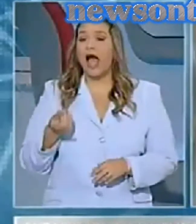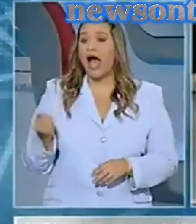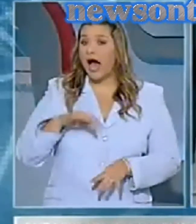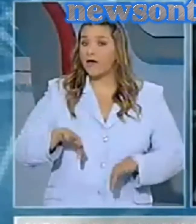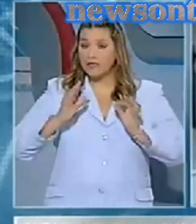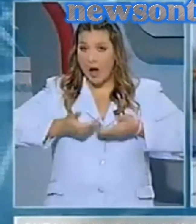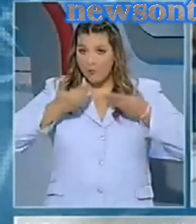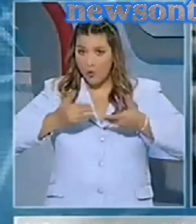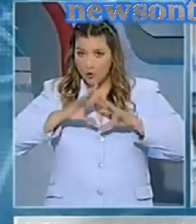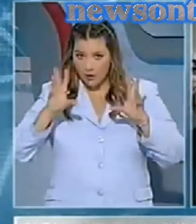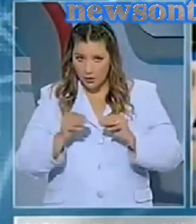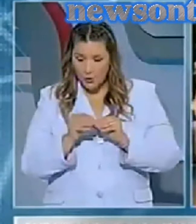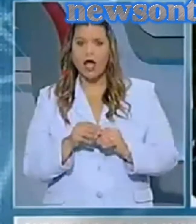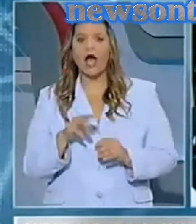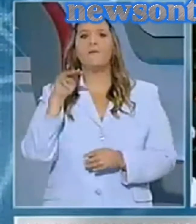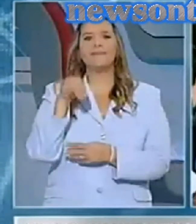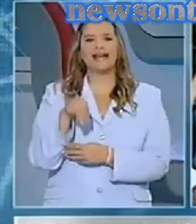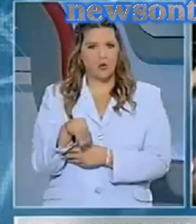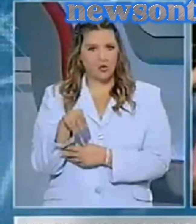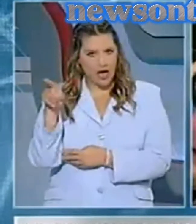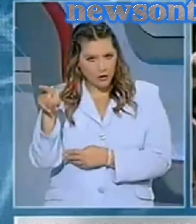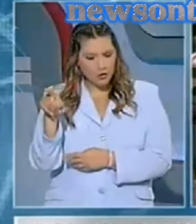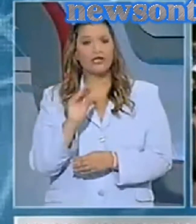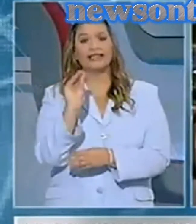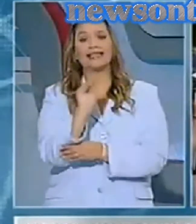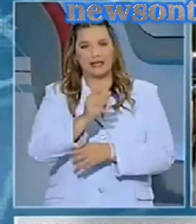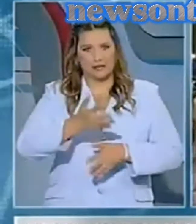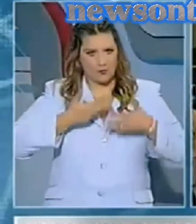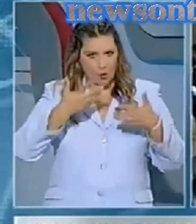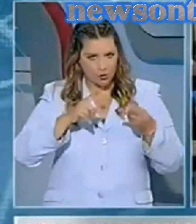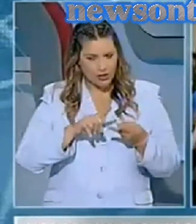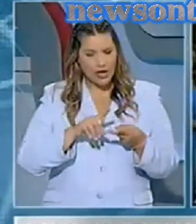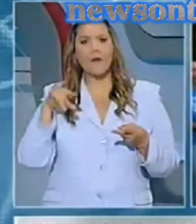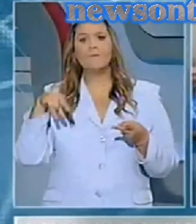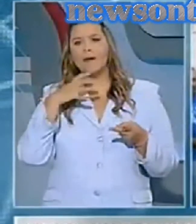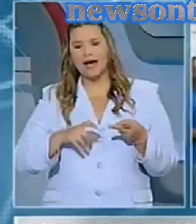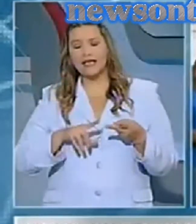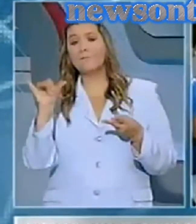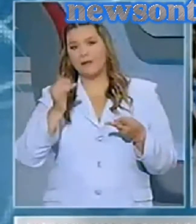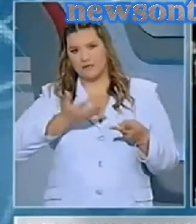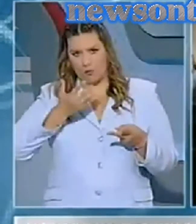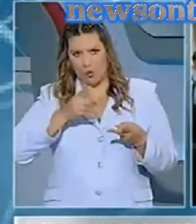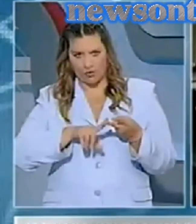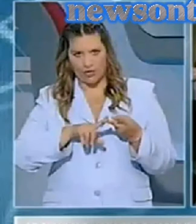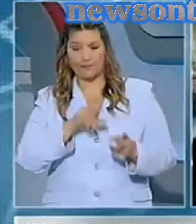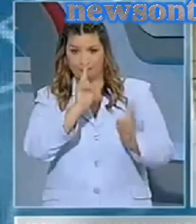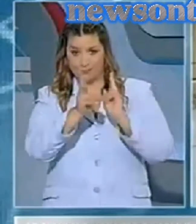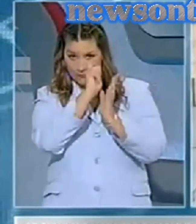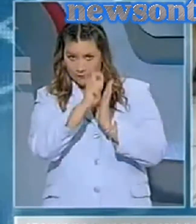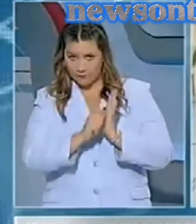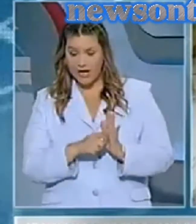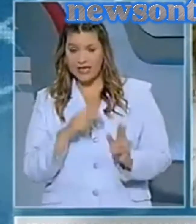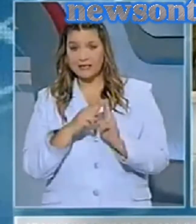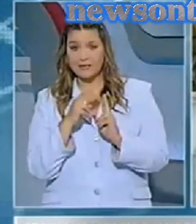Οι απολογίες τους αρχίζουν από αύριο, ενώ ο Νίκος Μιχαλολιάκος ορίστηκε να απολογηθεί την Τετάρτη και ο Χρήστος Παπάς την Πέμπτη. Στα κατηγορητήρια